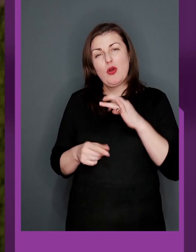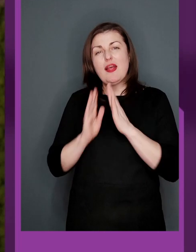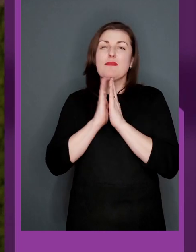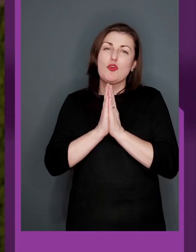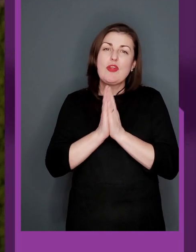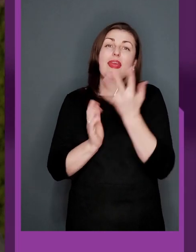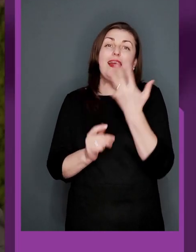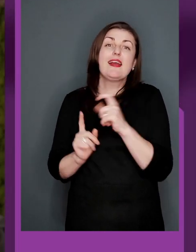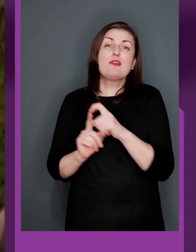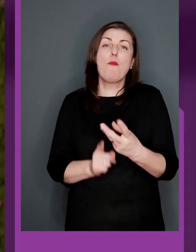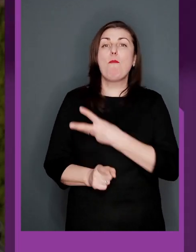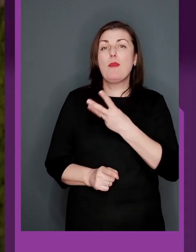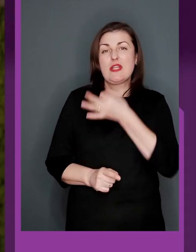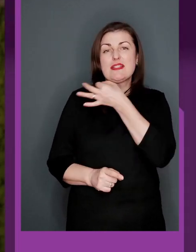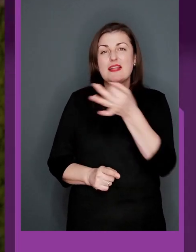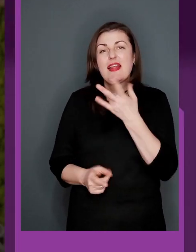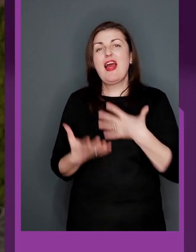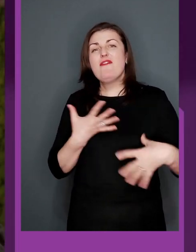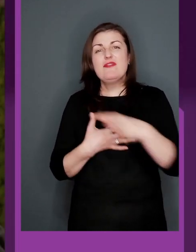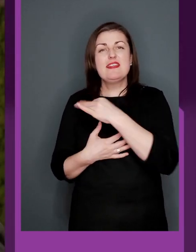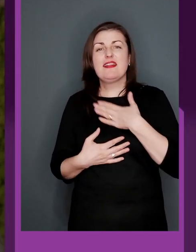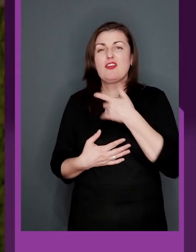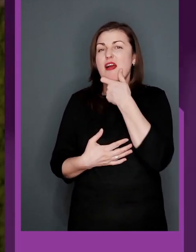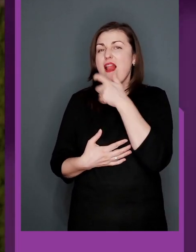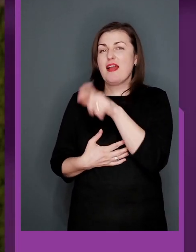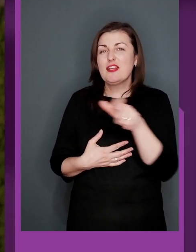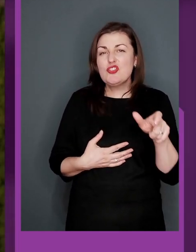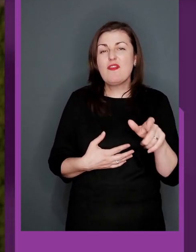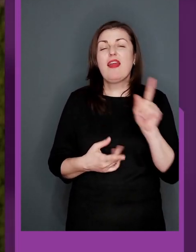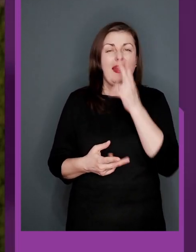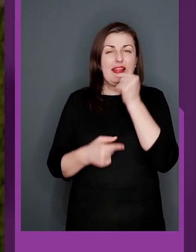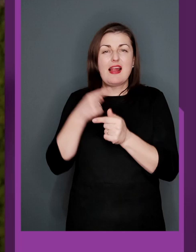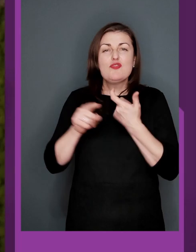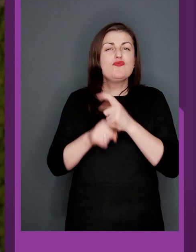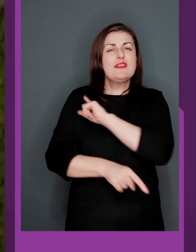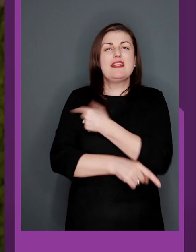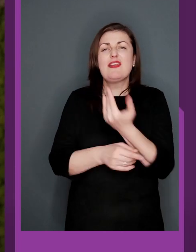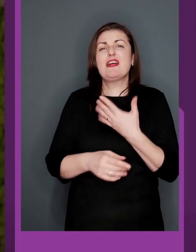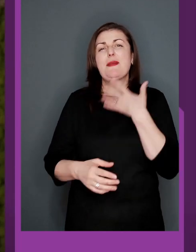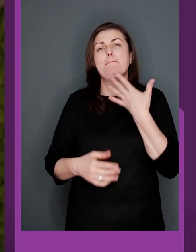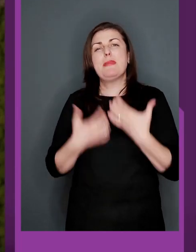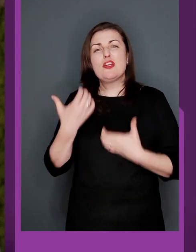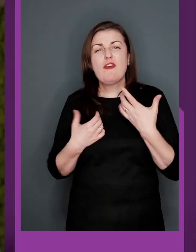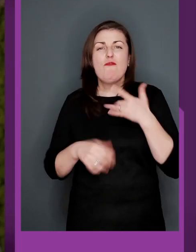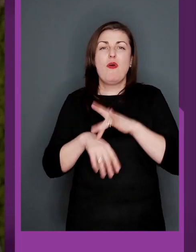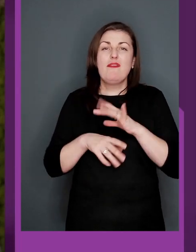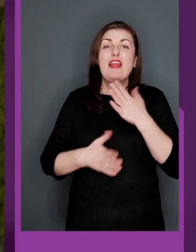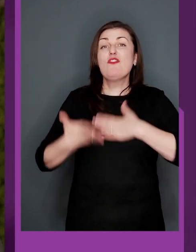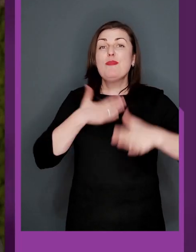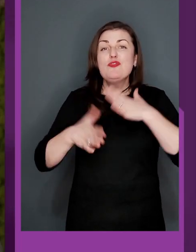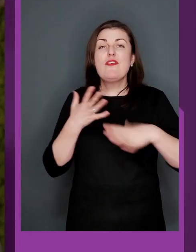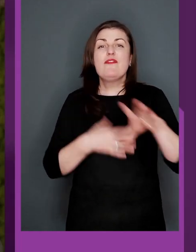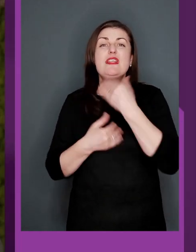Тому, Богдане, прошу кілька слів побажань сказати для всіх наших телеглядачів, які традиційно дуже сильно за вас переживають, вболівають